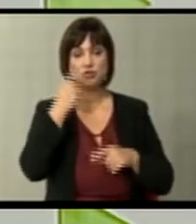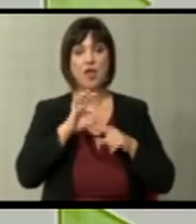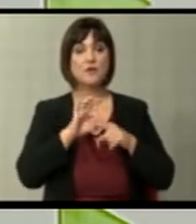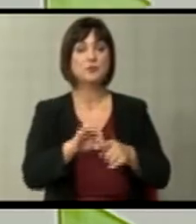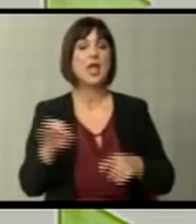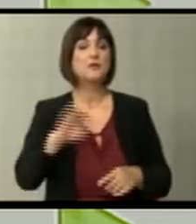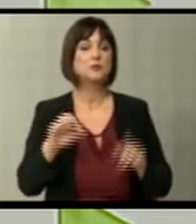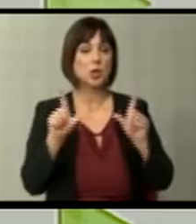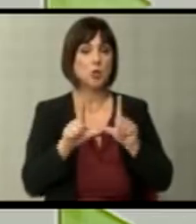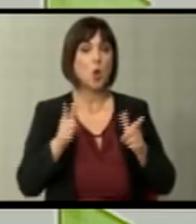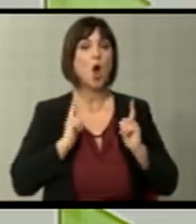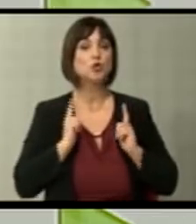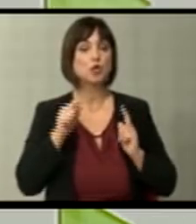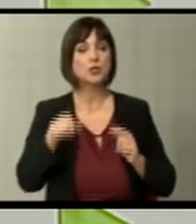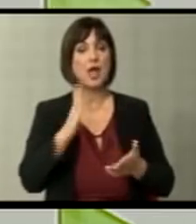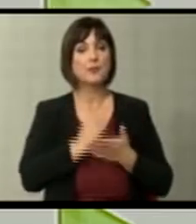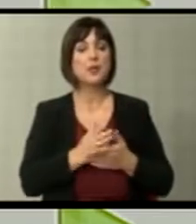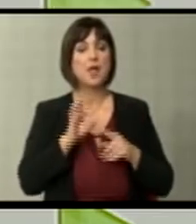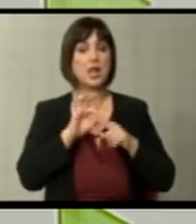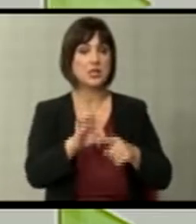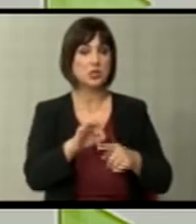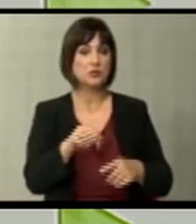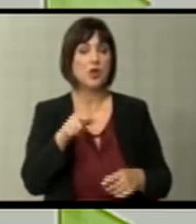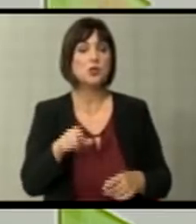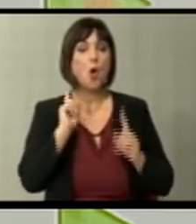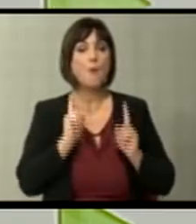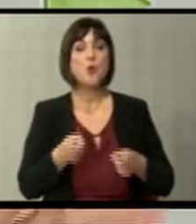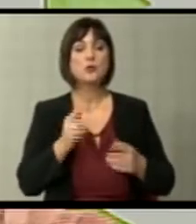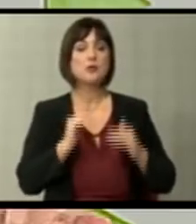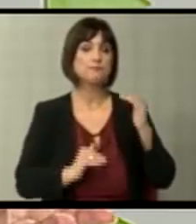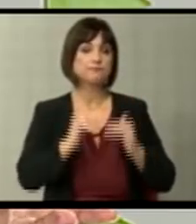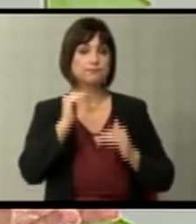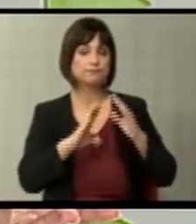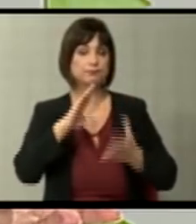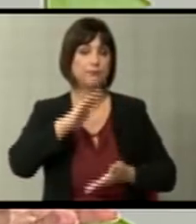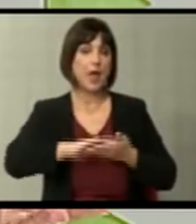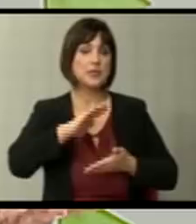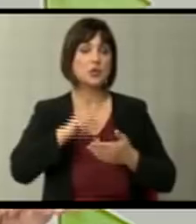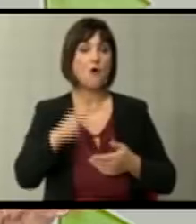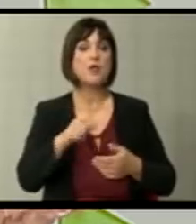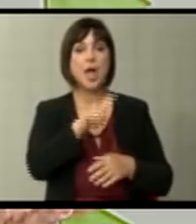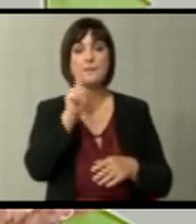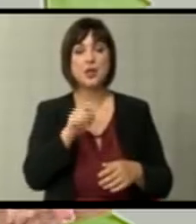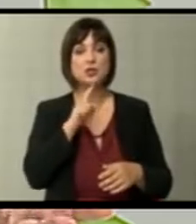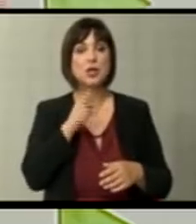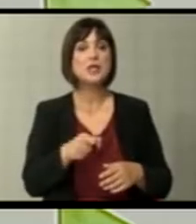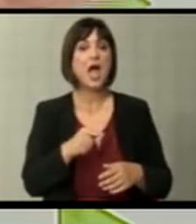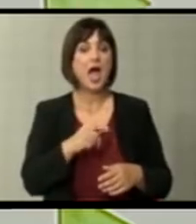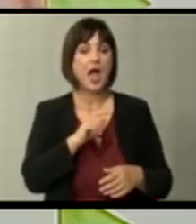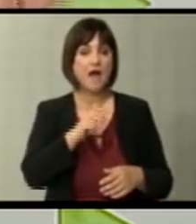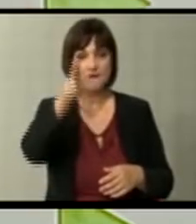на ЕУ, и дека очекуваат таму да видат лидерство. Меѓутоа, ќе морат да се избалансират овие прашања, ако што ја говоревме, очекувањата на Франција